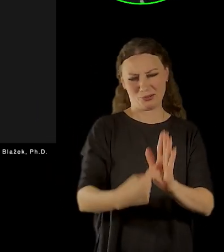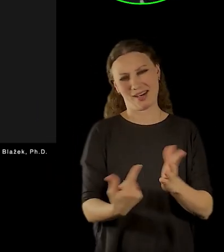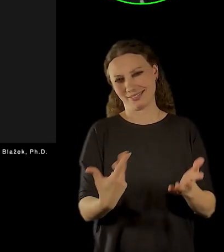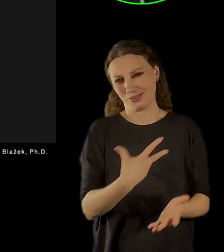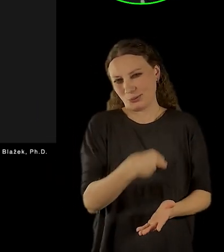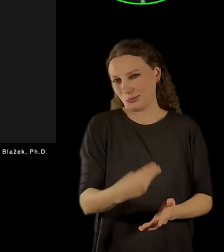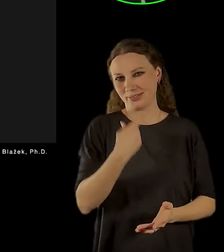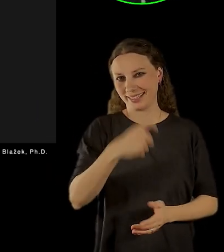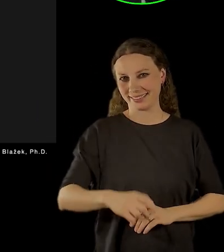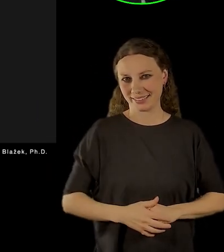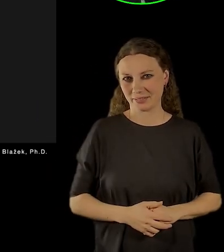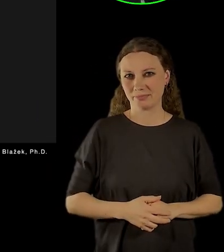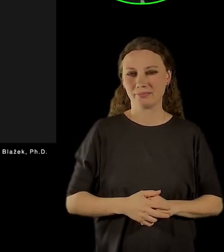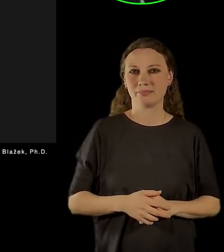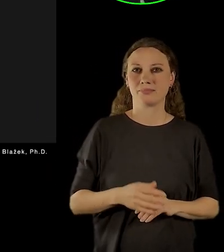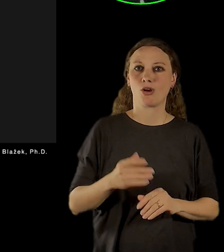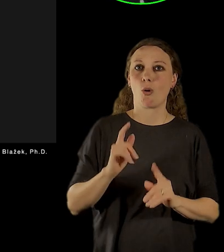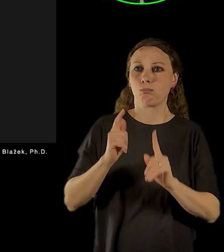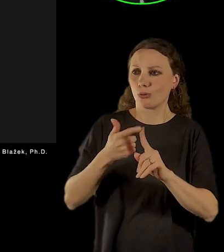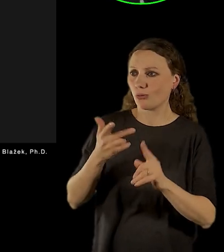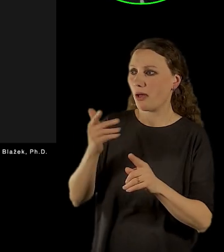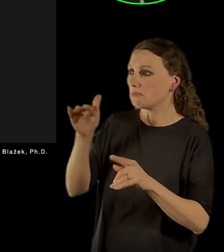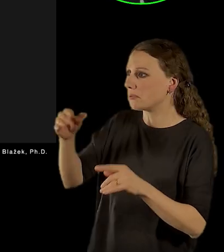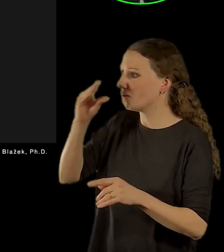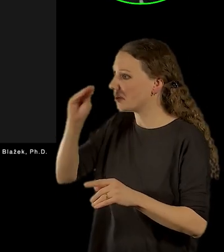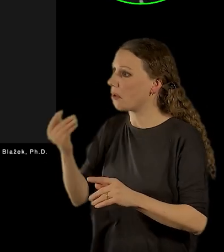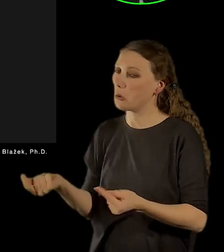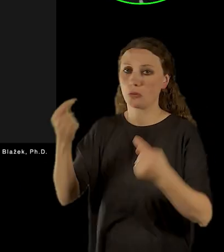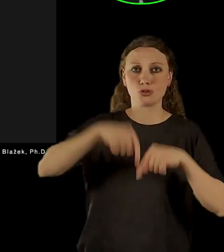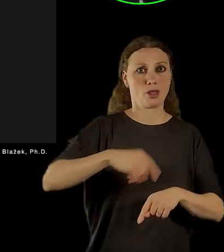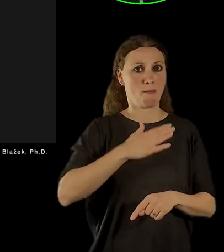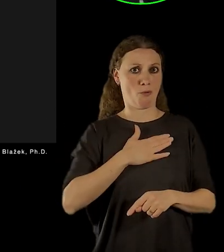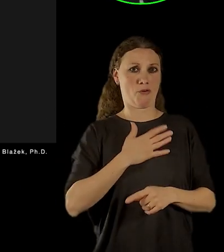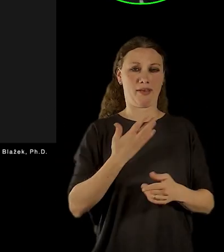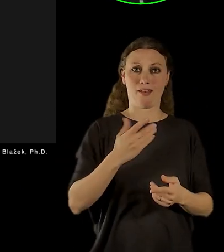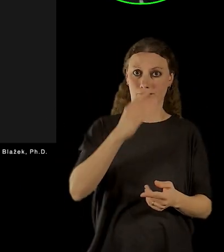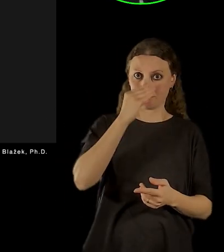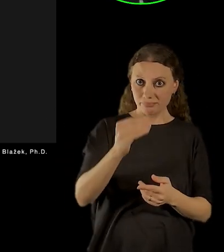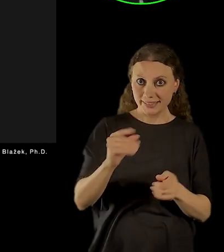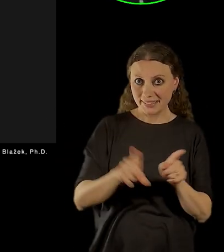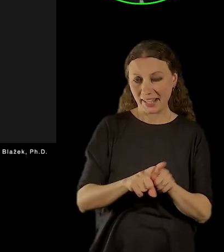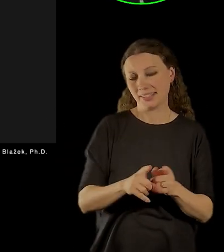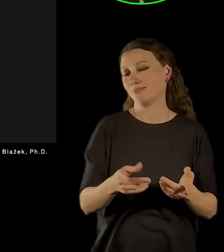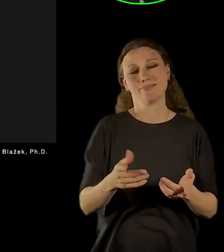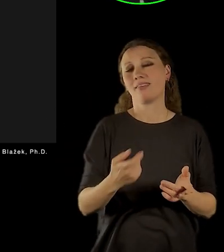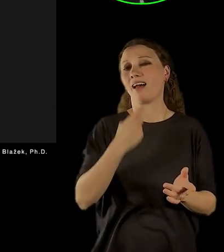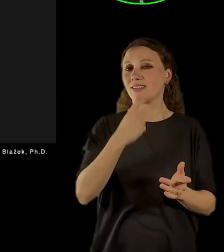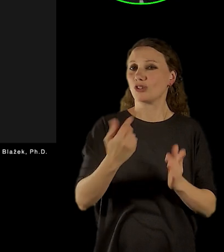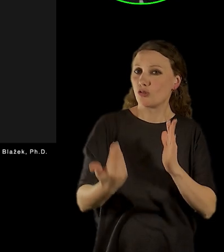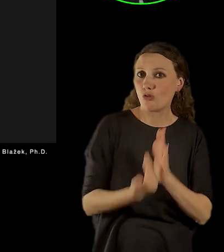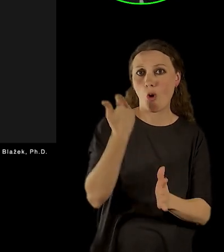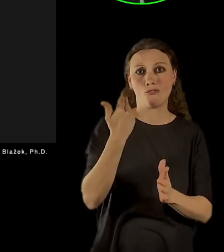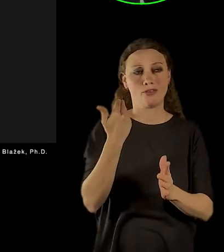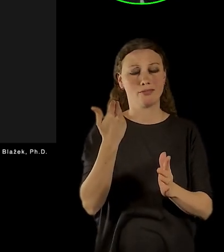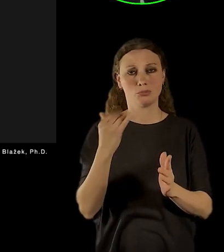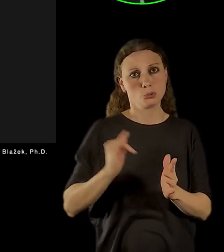konkrétních expozicích, již existujících, ale aby tam skutečně našel něco nového, něco,